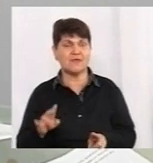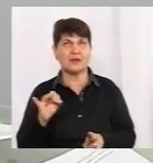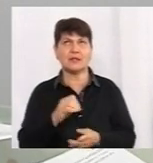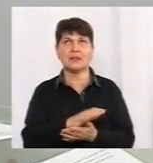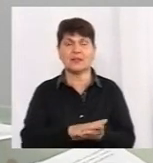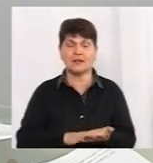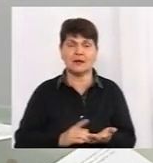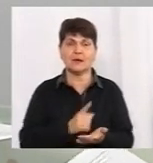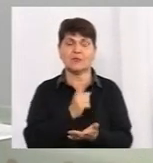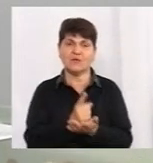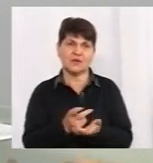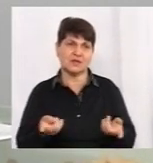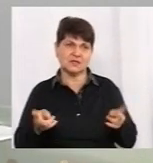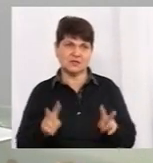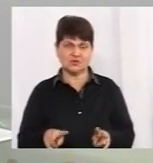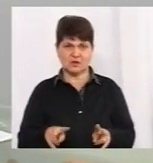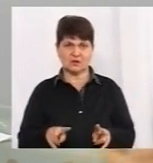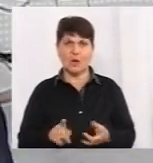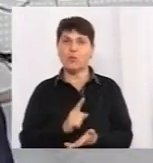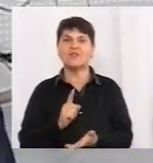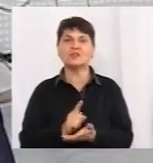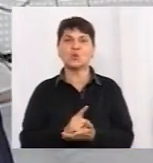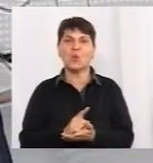мають залишатися обов'язковими.